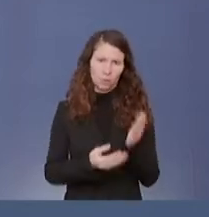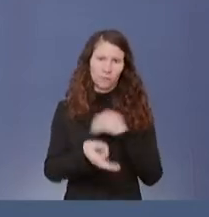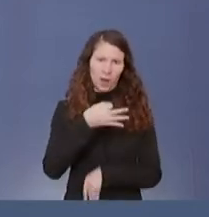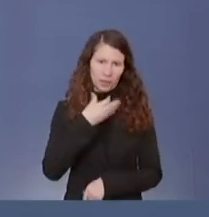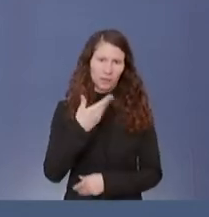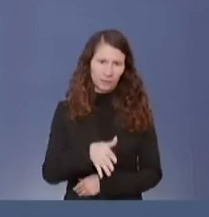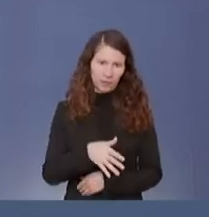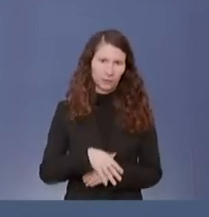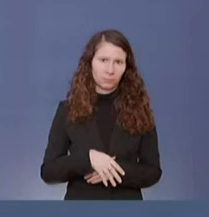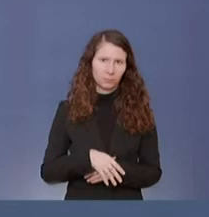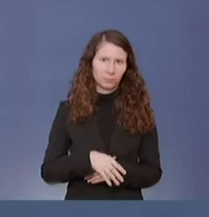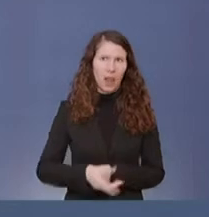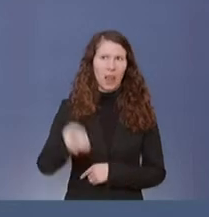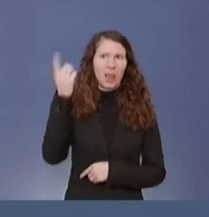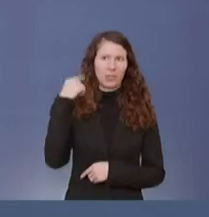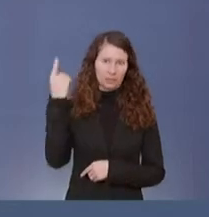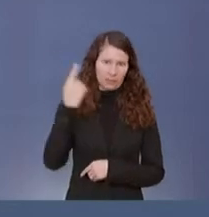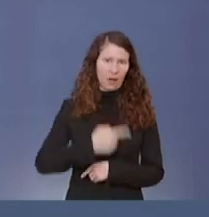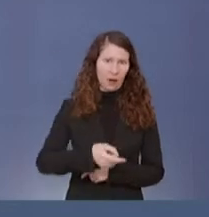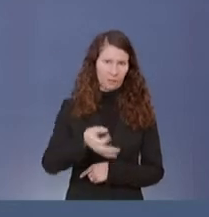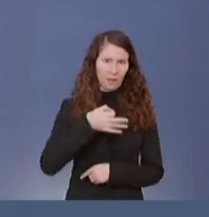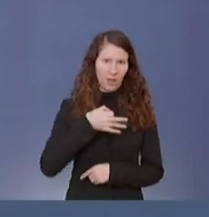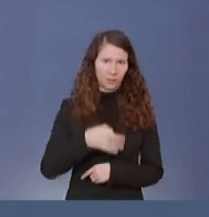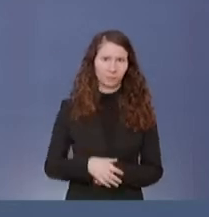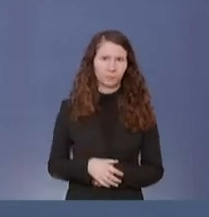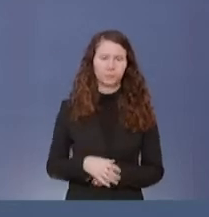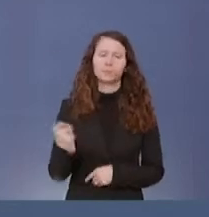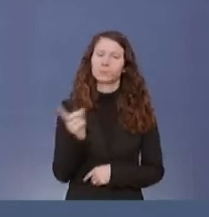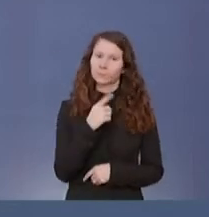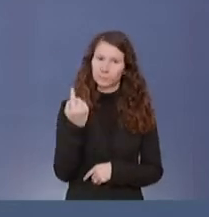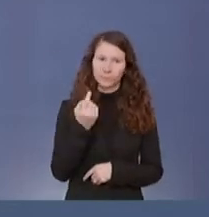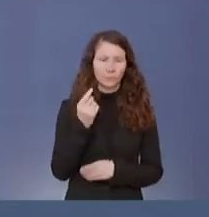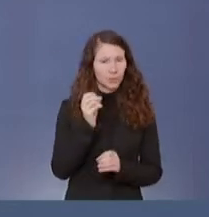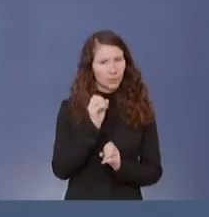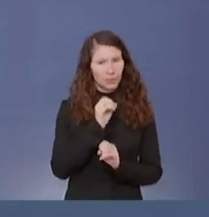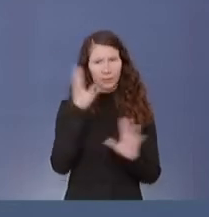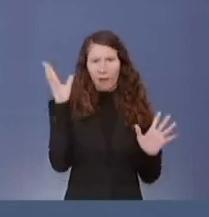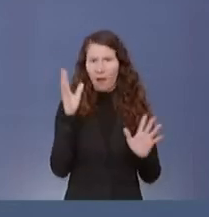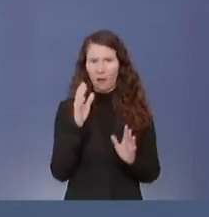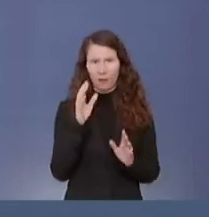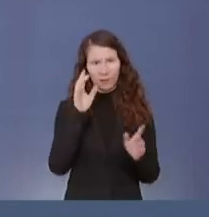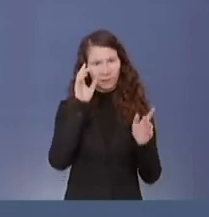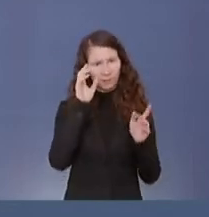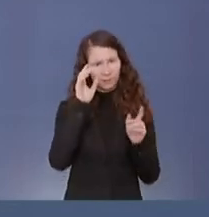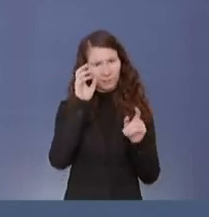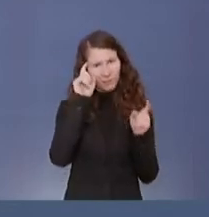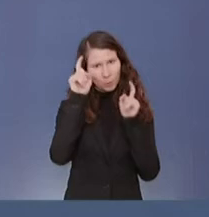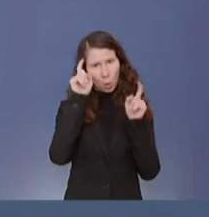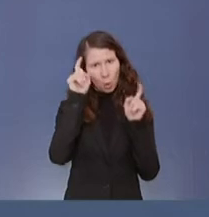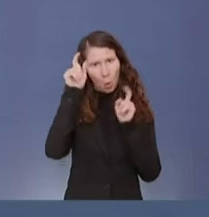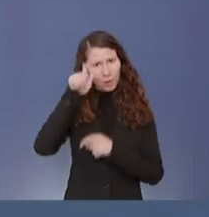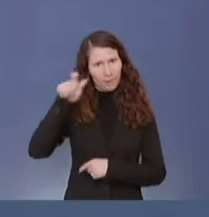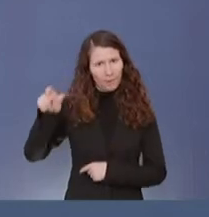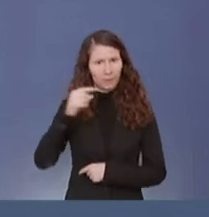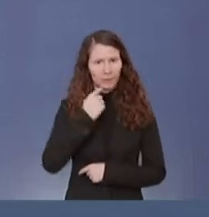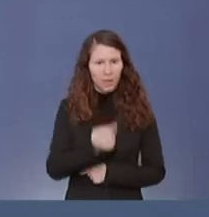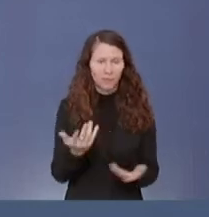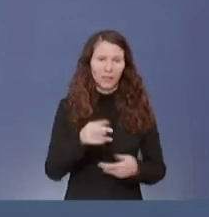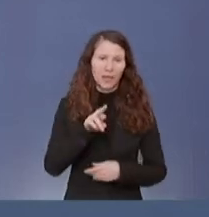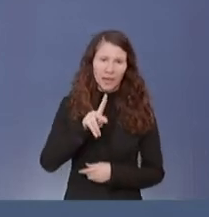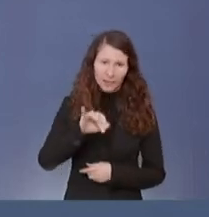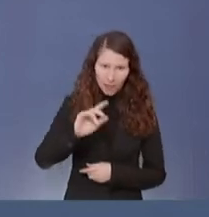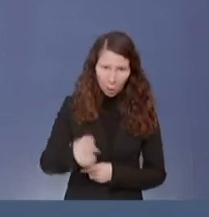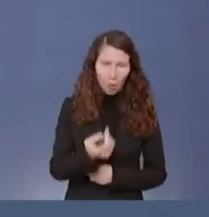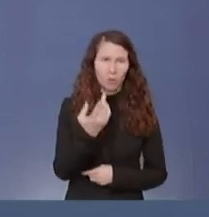noch im vergangenen Jahr, die klare Aussage der Virologen, sowohl vom RKI als auch, ich